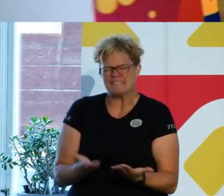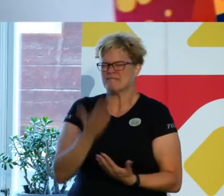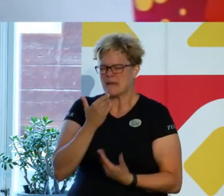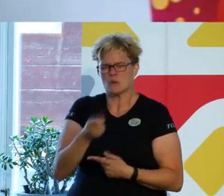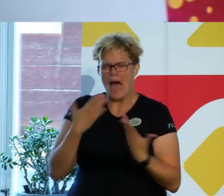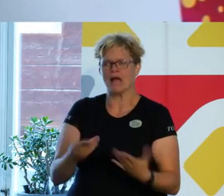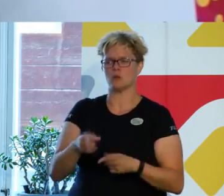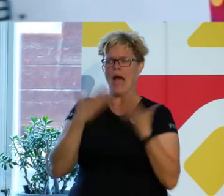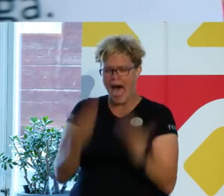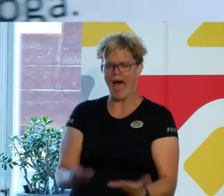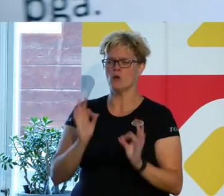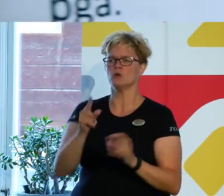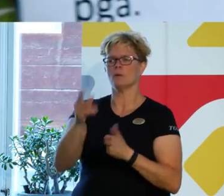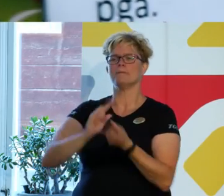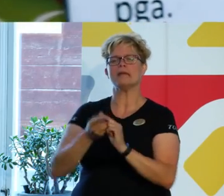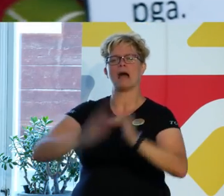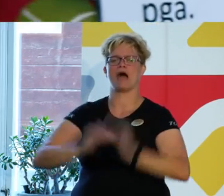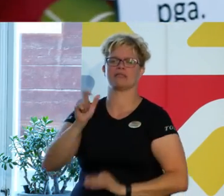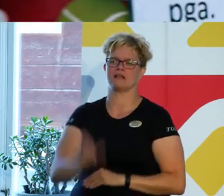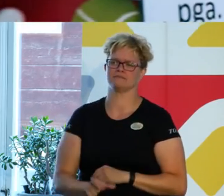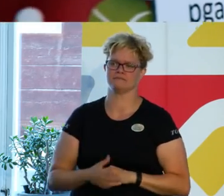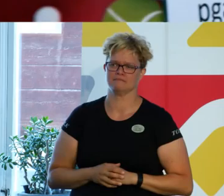Du är hur du blir behandlad.